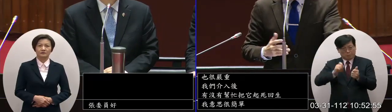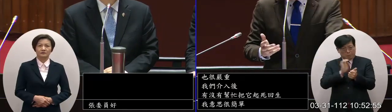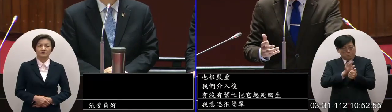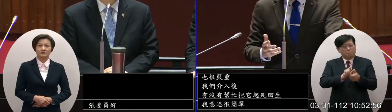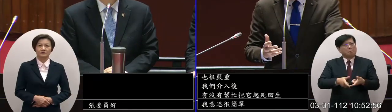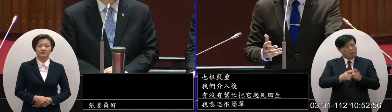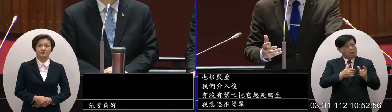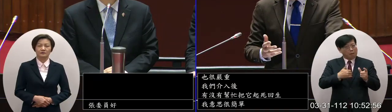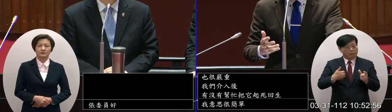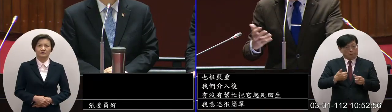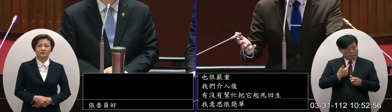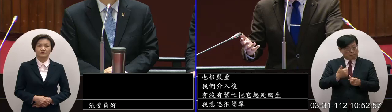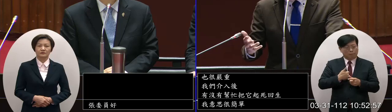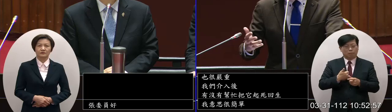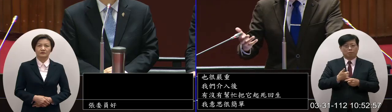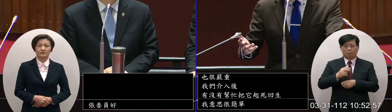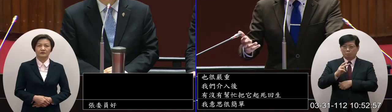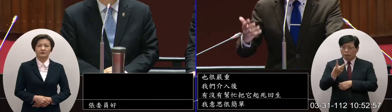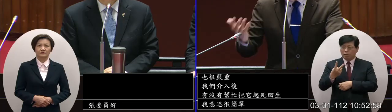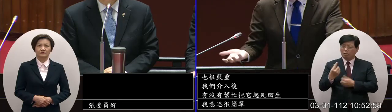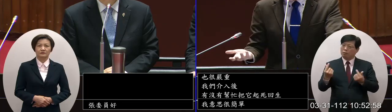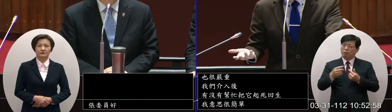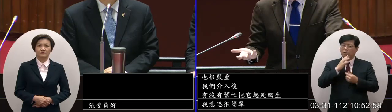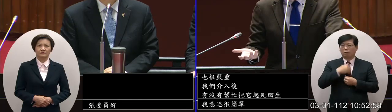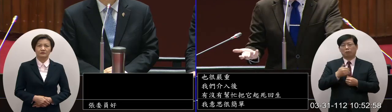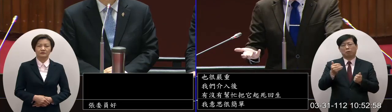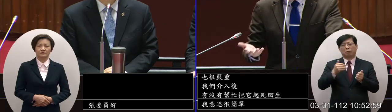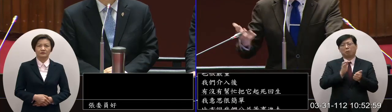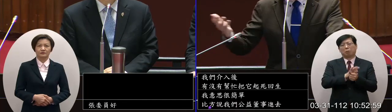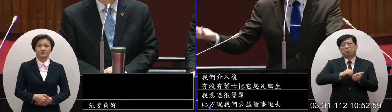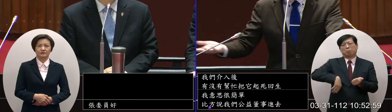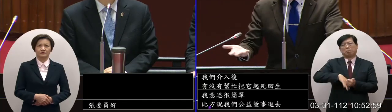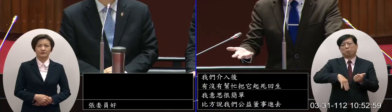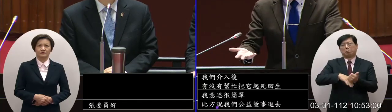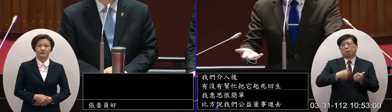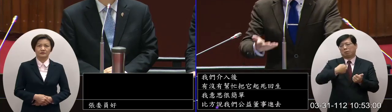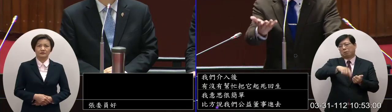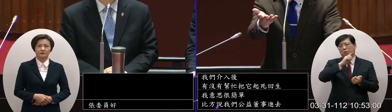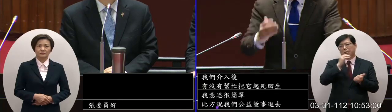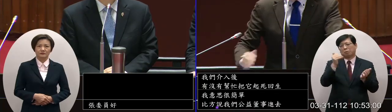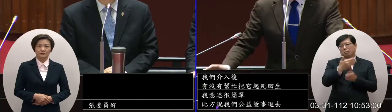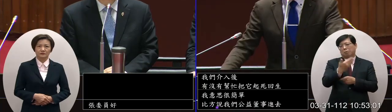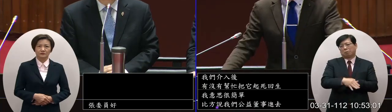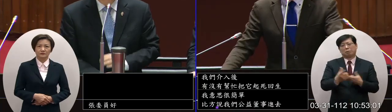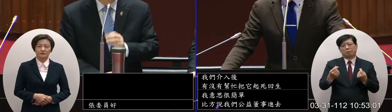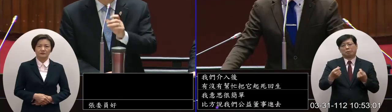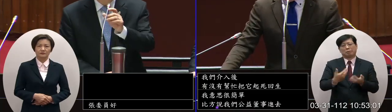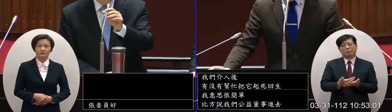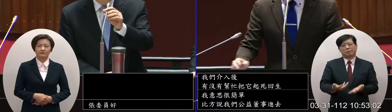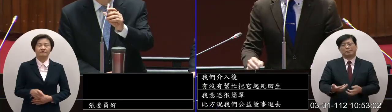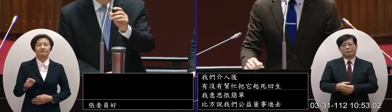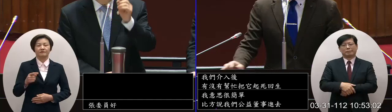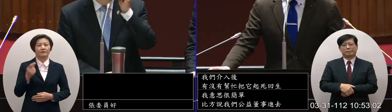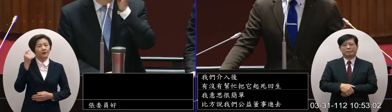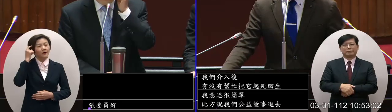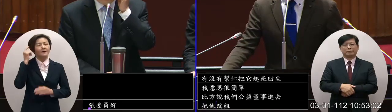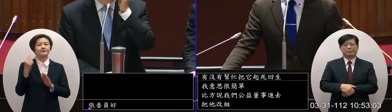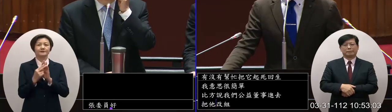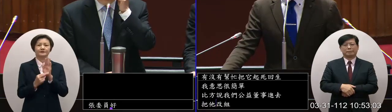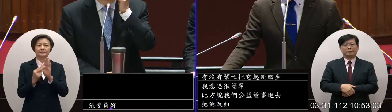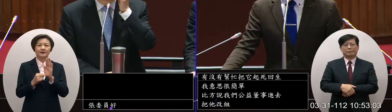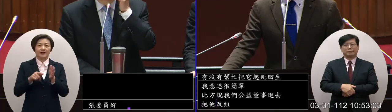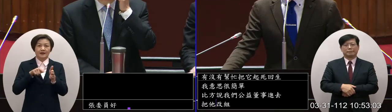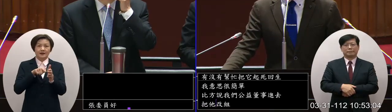死回生還是說坦白講就有點是送中的意思了就是安寧病房了這怎麼辦呢我看這個